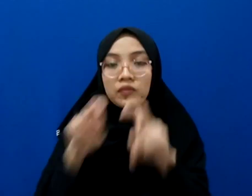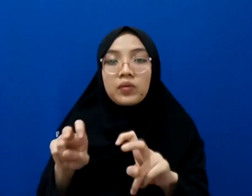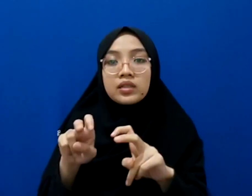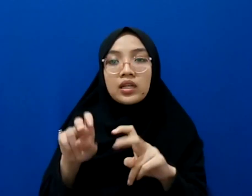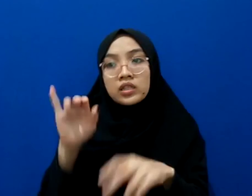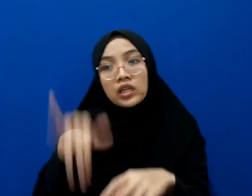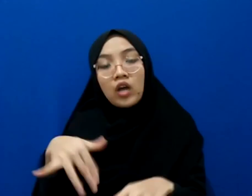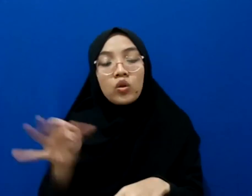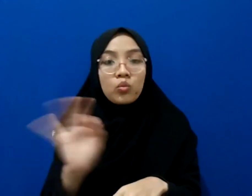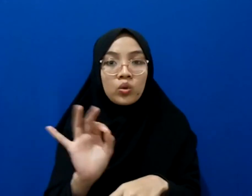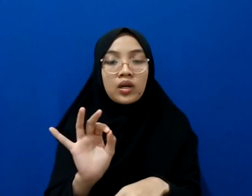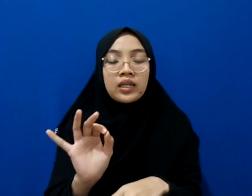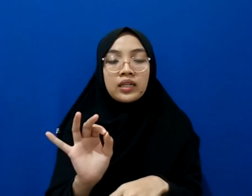bukan